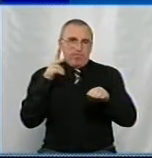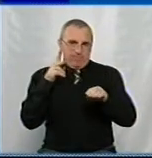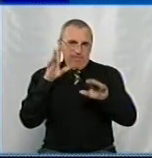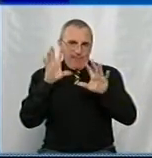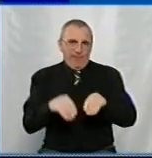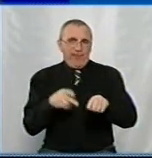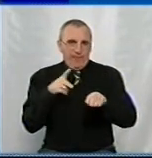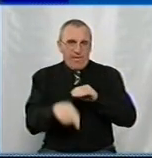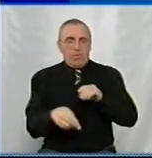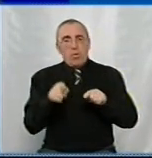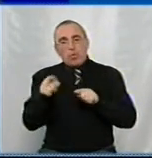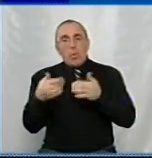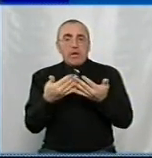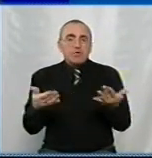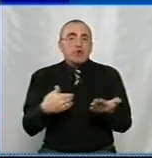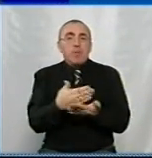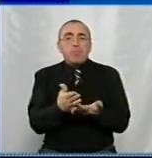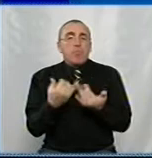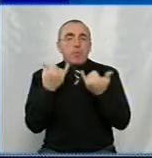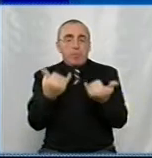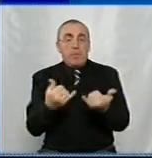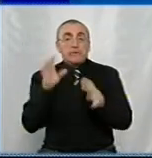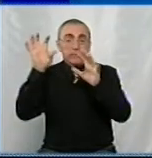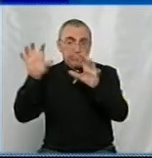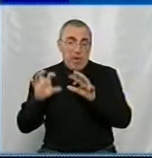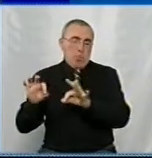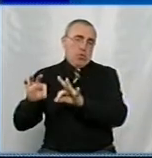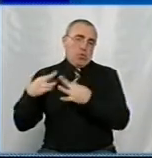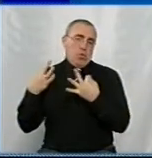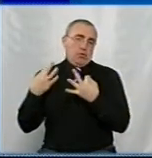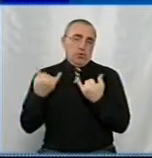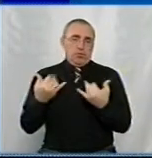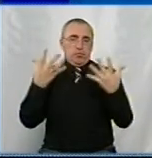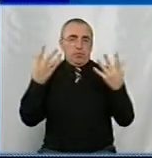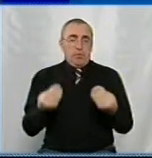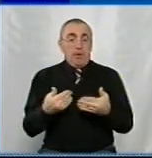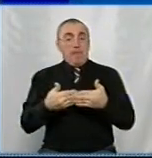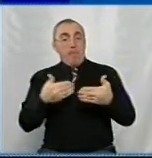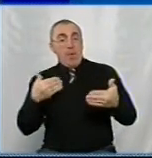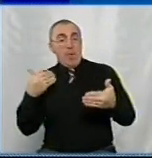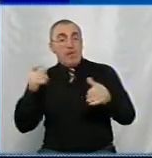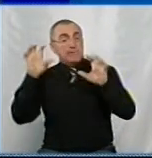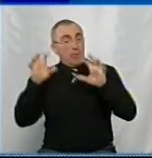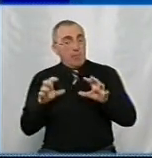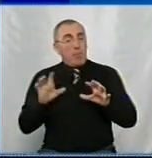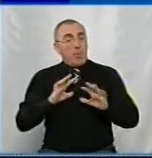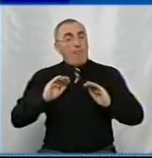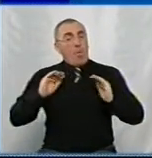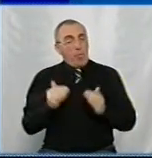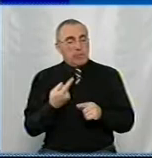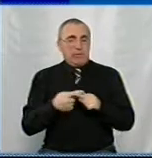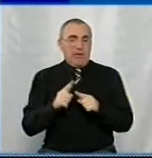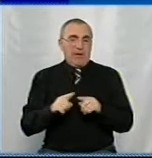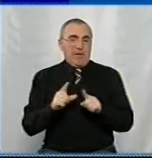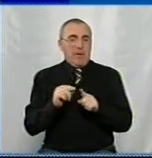тої чи іншої послуги. Тобто, законом нам це дозволено. На сьогоднішній день попередній закон нам обмежував такі права. Там